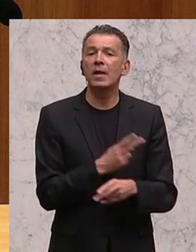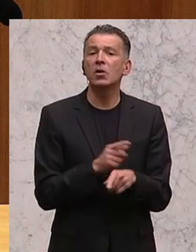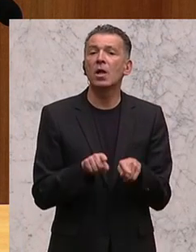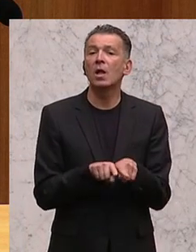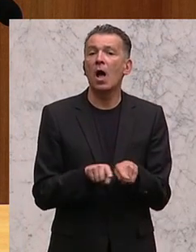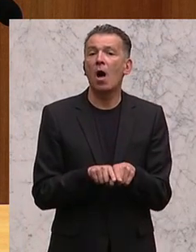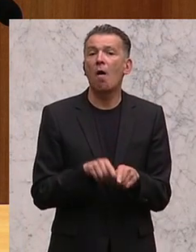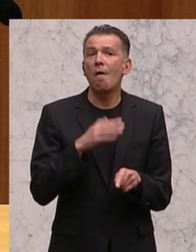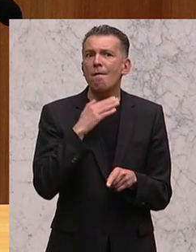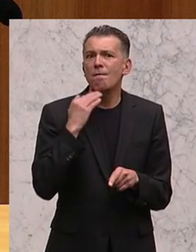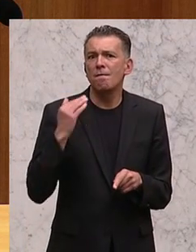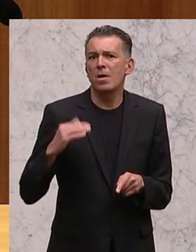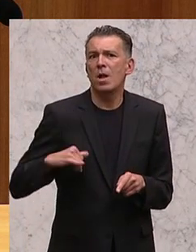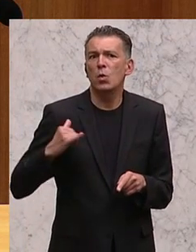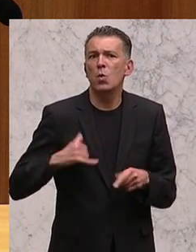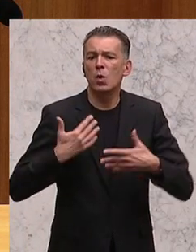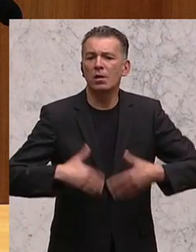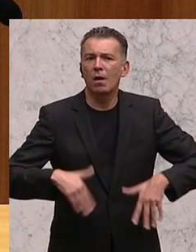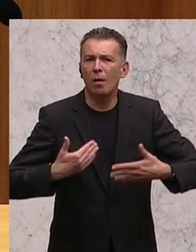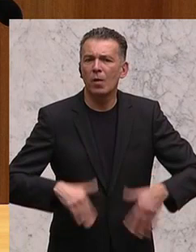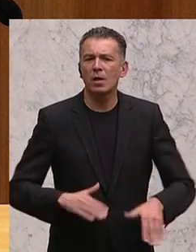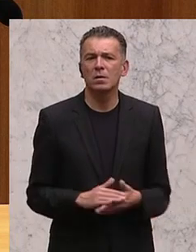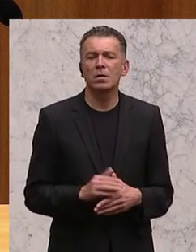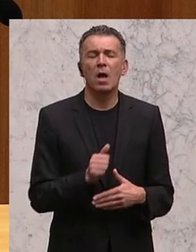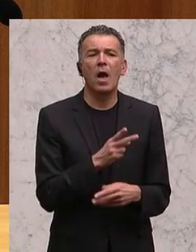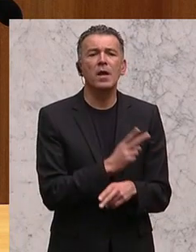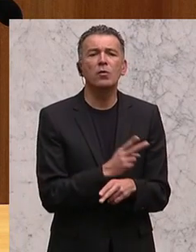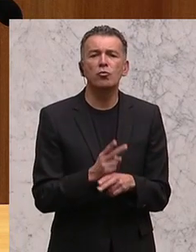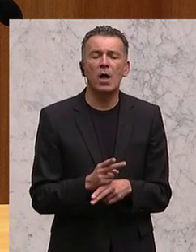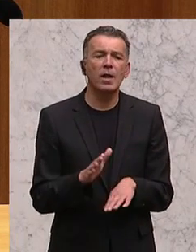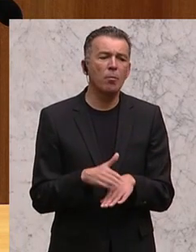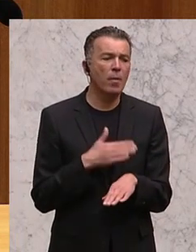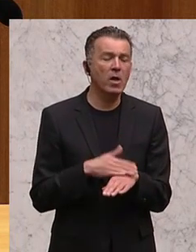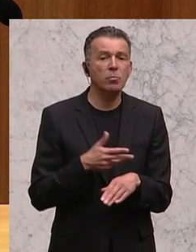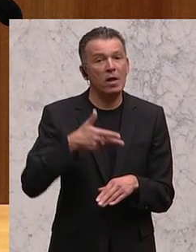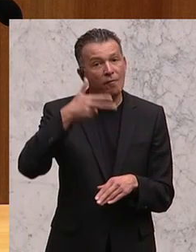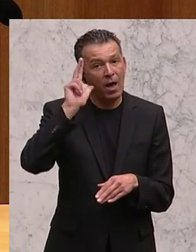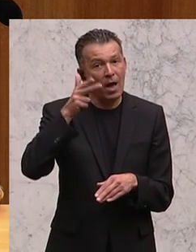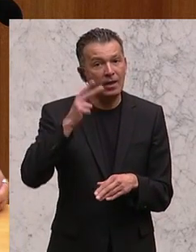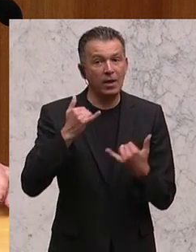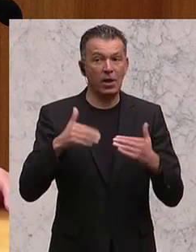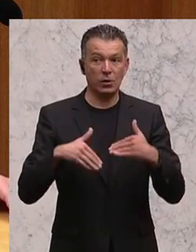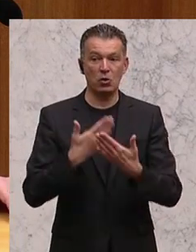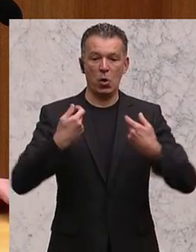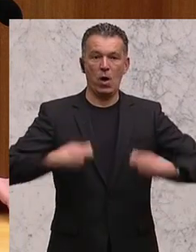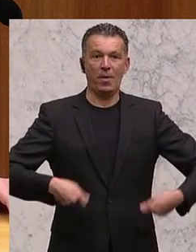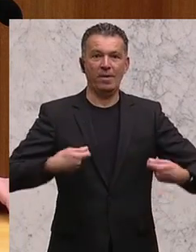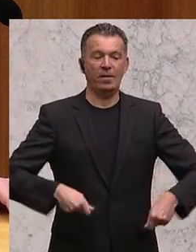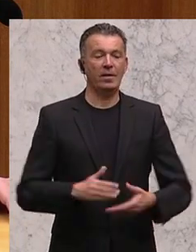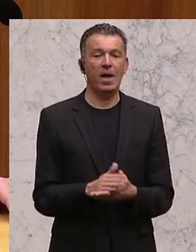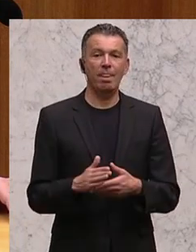eine sehr, sehr hohe Jugendarbeitslosigkeit. Einige Mitgliedstaaten, so wie beispielsweise auch Frankreich, wo ja jetzt ein neuer Präsident